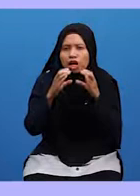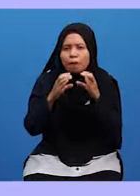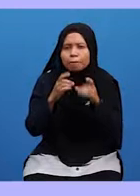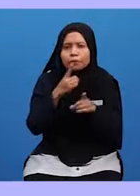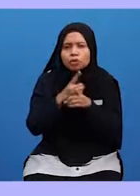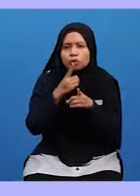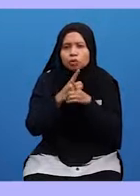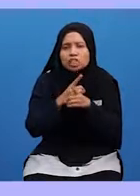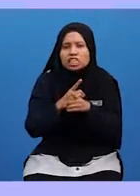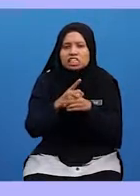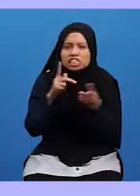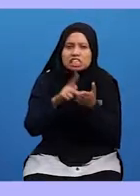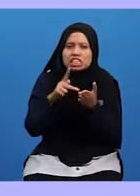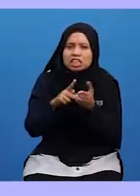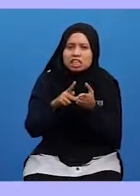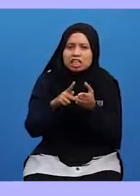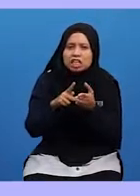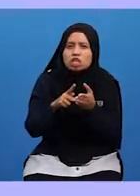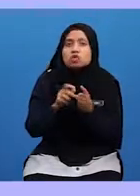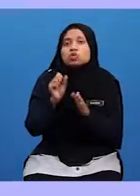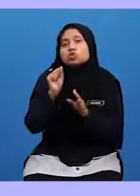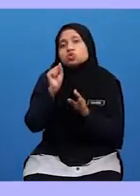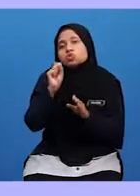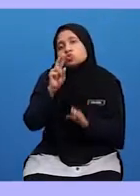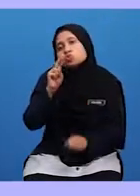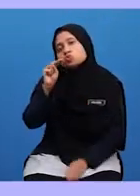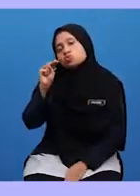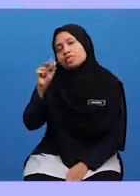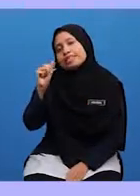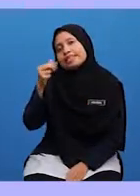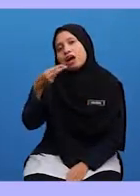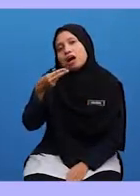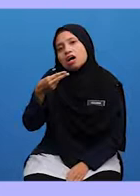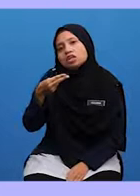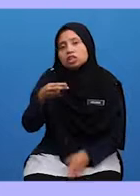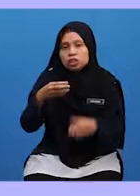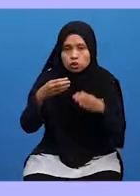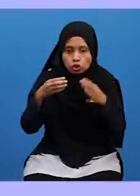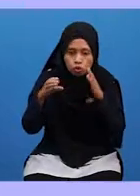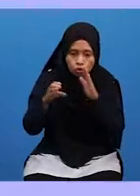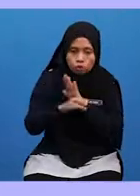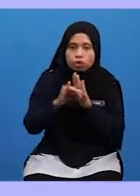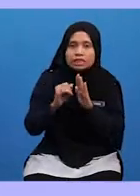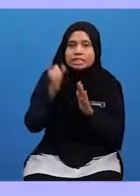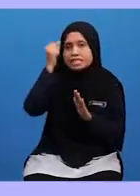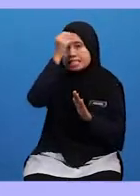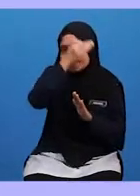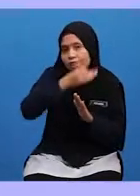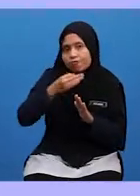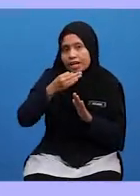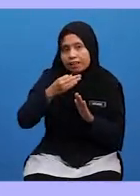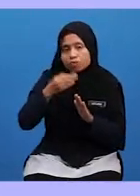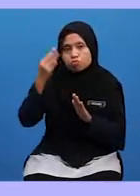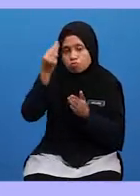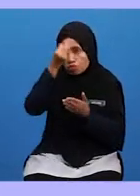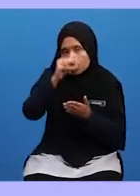Benar Ia Dikira Sebagai Sunnah Iaitu Mencuntuhi Sifat Mulia